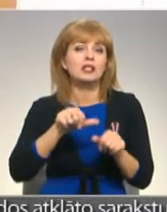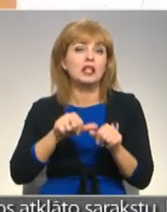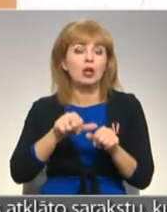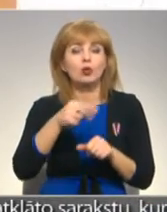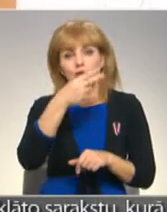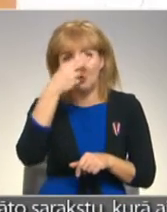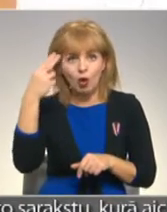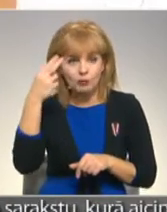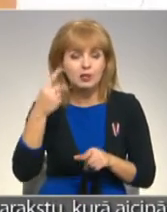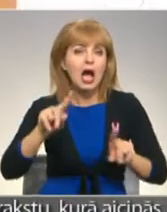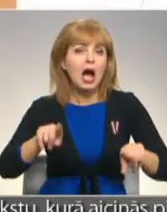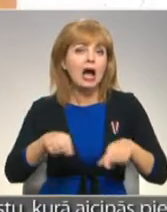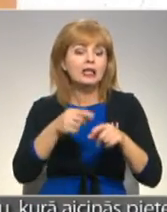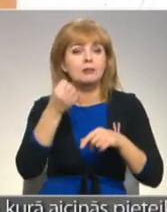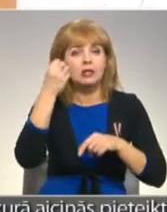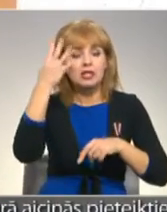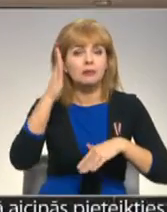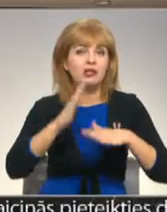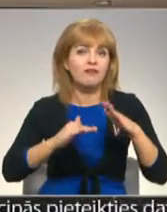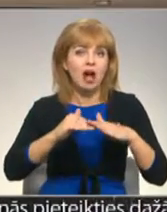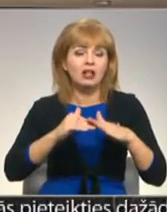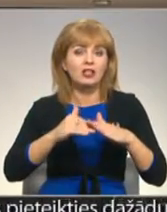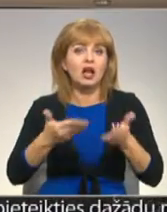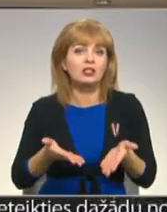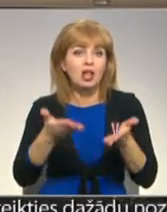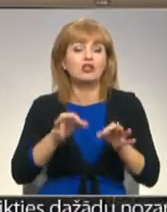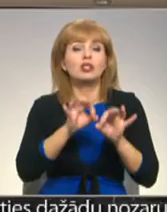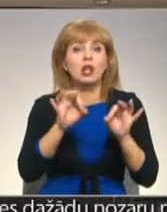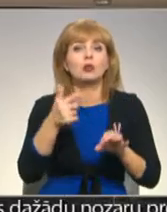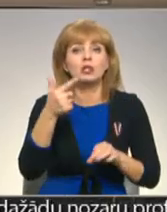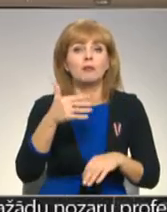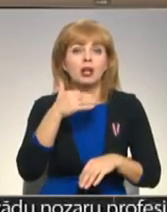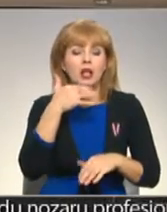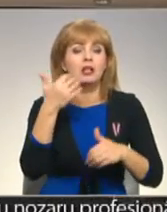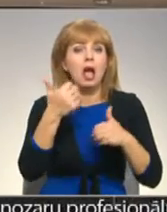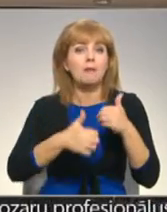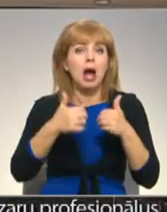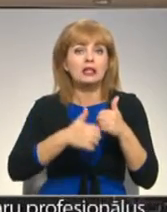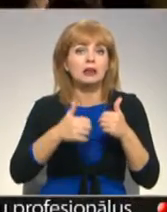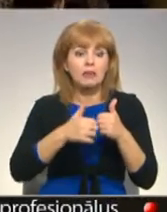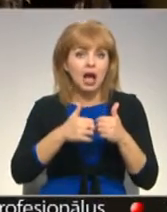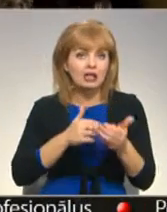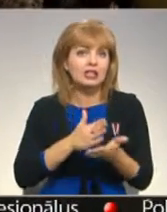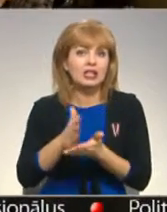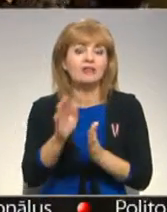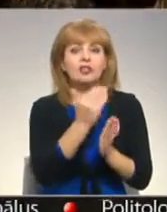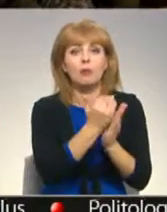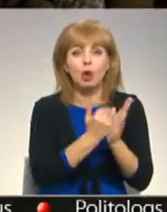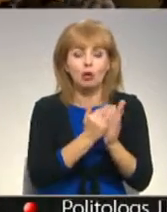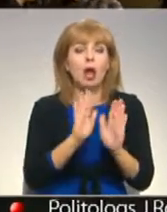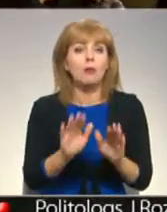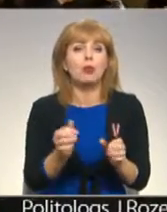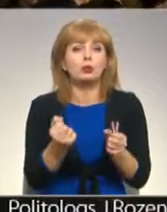attīstības un izglītības kvalitātes celšanas iecerēm. Sākot no 7. klases, matemātikas ievirzes programmā skolēniem tiks